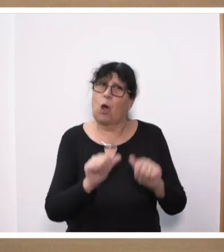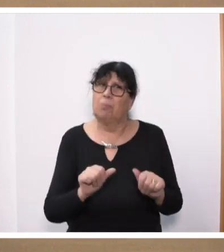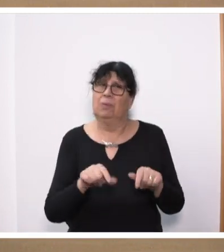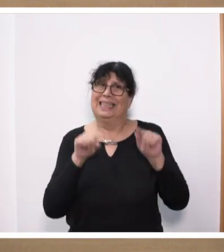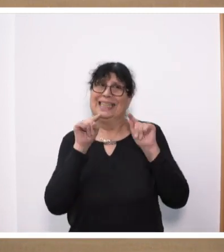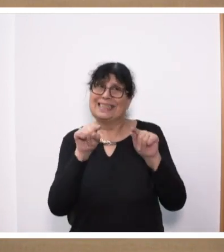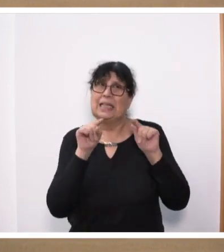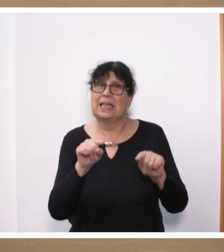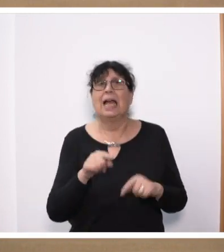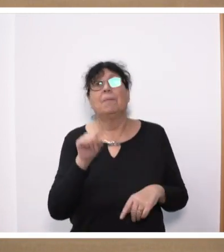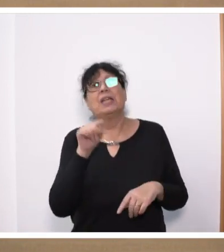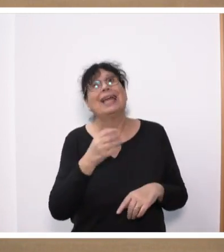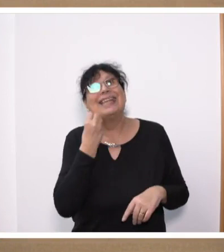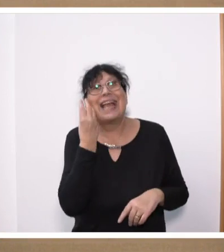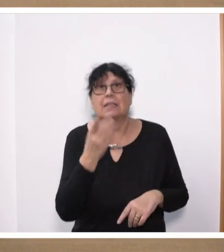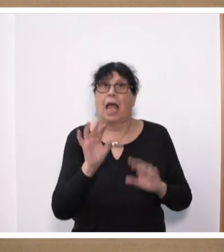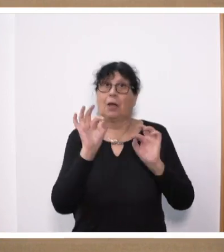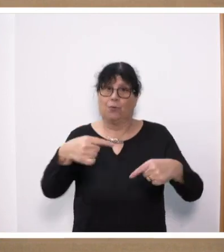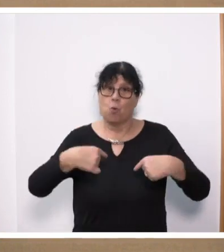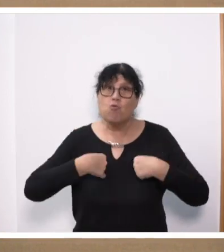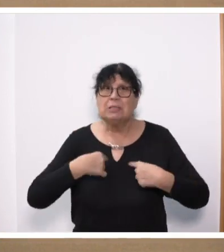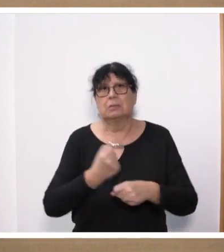wahrsten Sinne des Wortes jeden Tag für uns ackern.